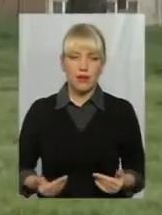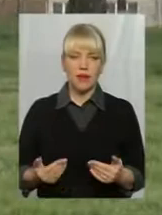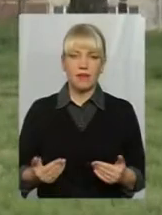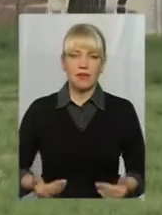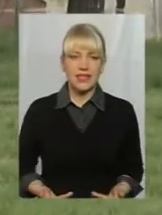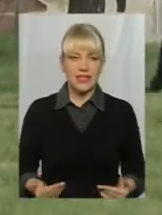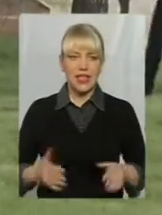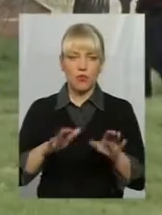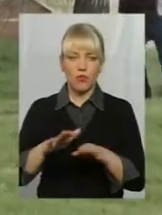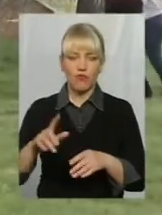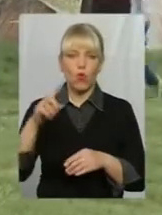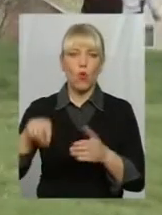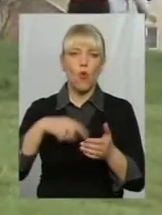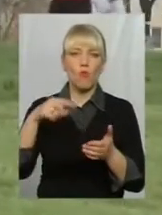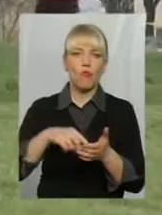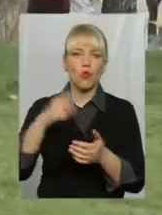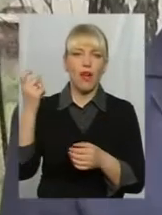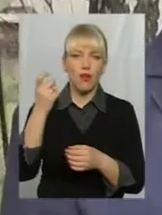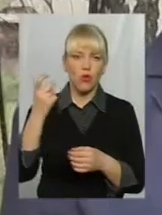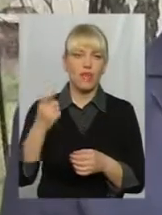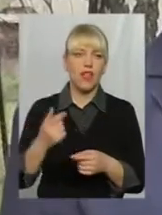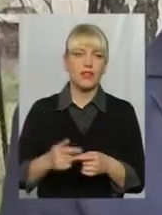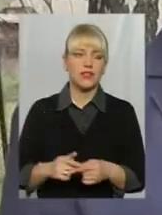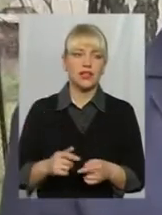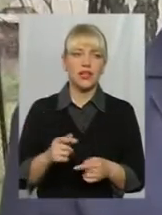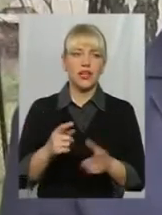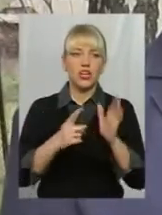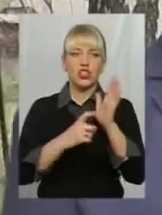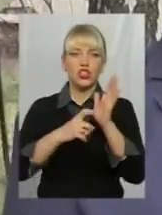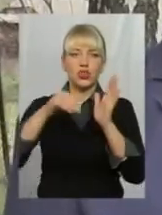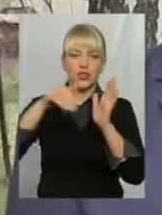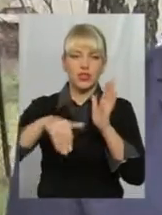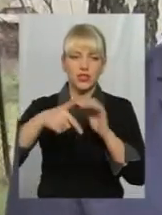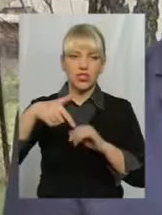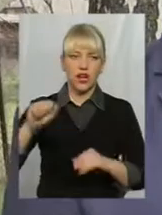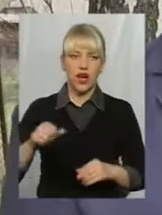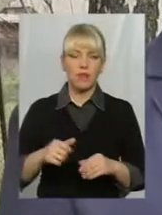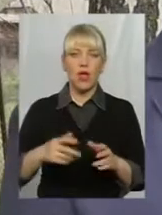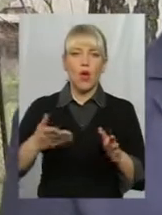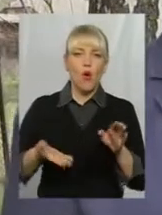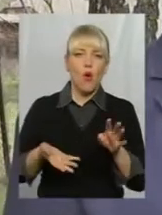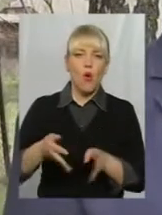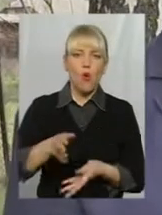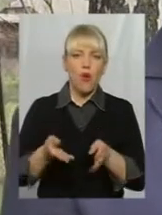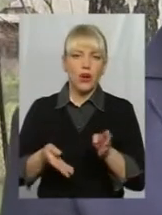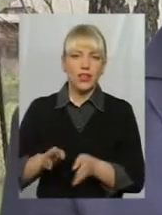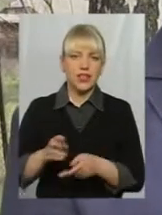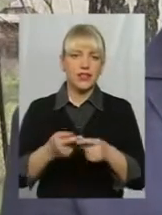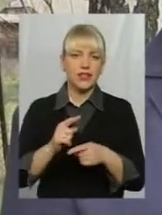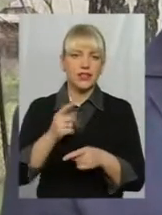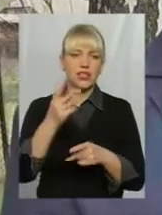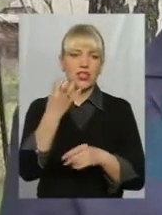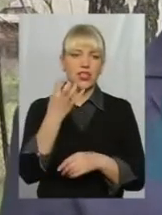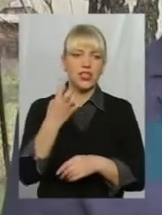власність. Дісталось 800 гектарів. Орник десь приблизно 400 гектарів,